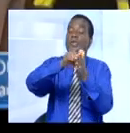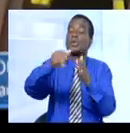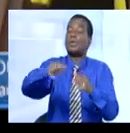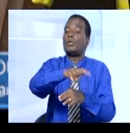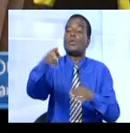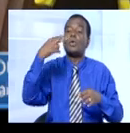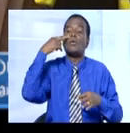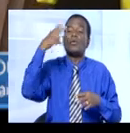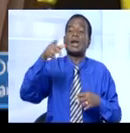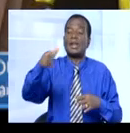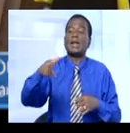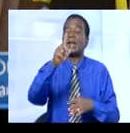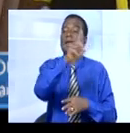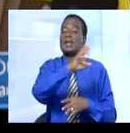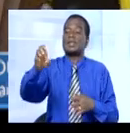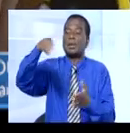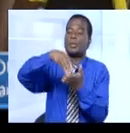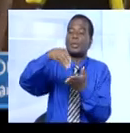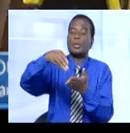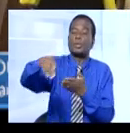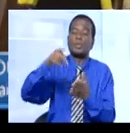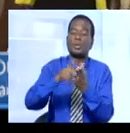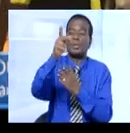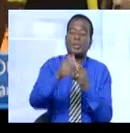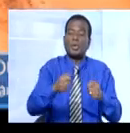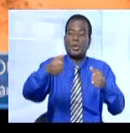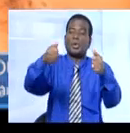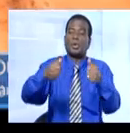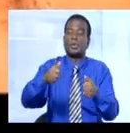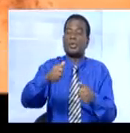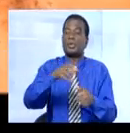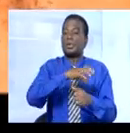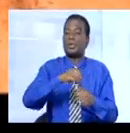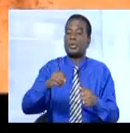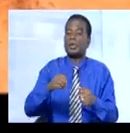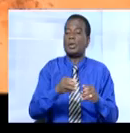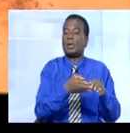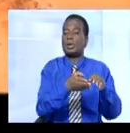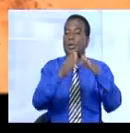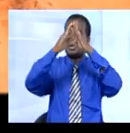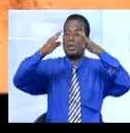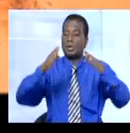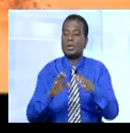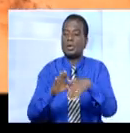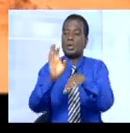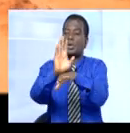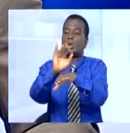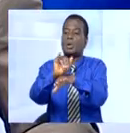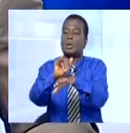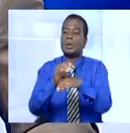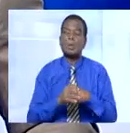urbaines et 100 milliards de francs CFA pour le projet d'urgence de renaissance à des infrastructures de Côte d'Ivoire.